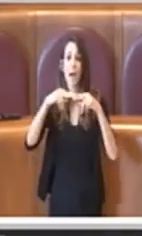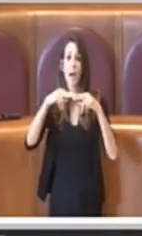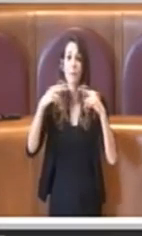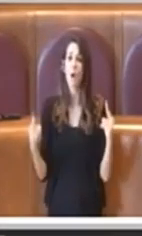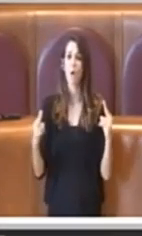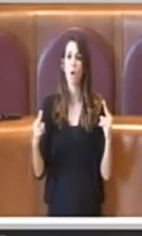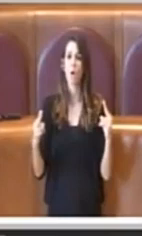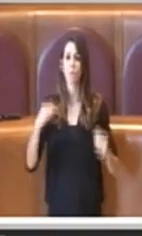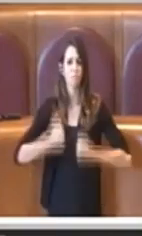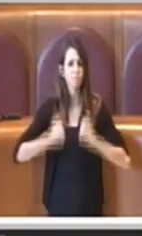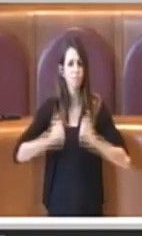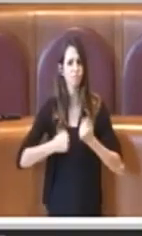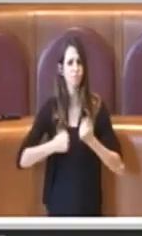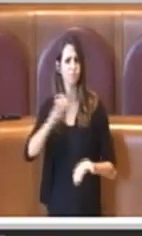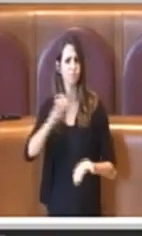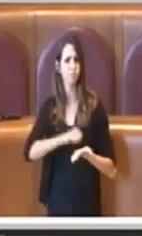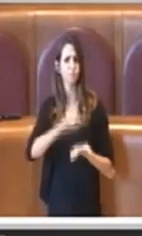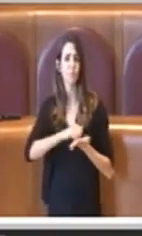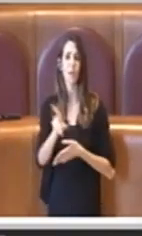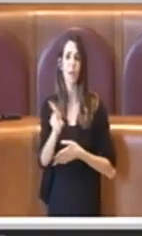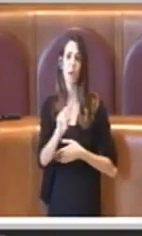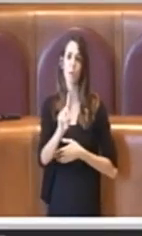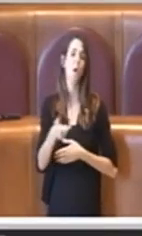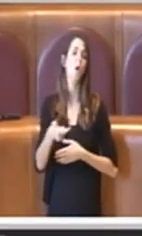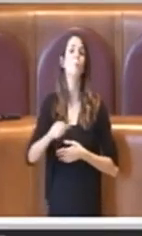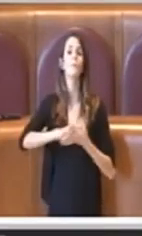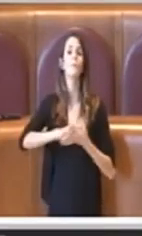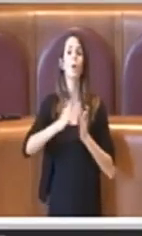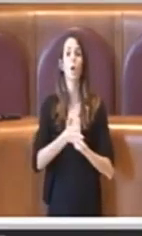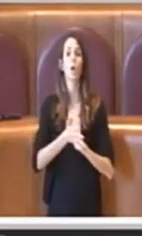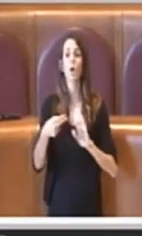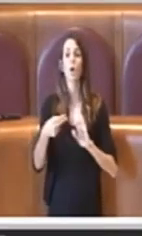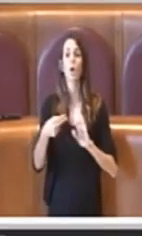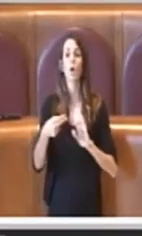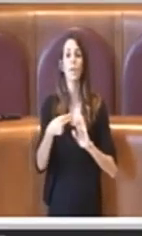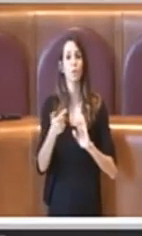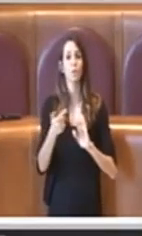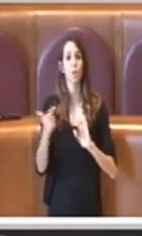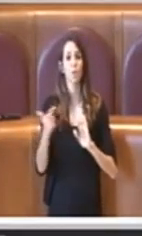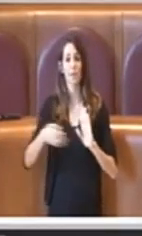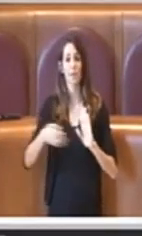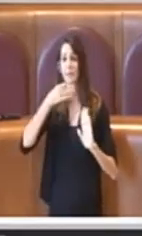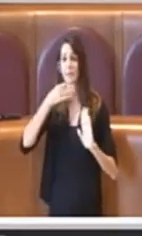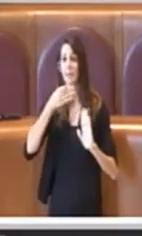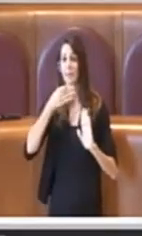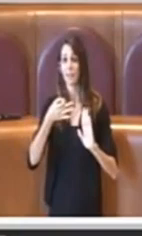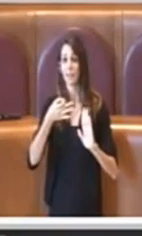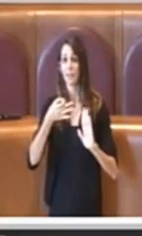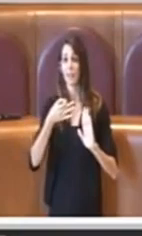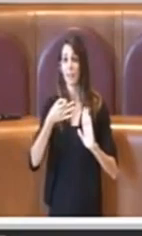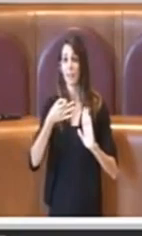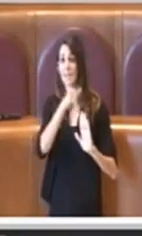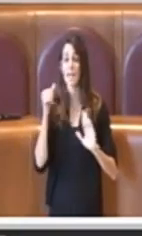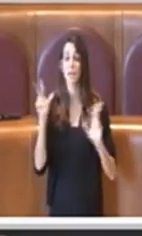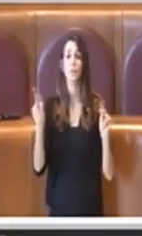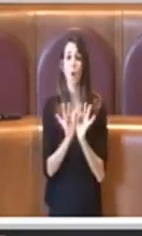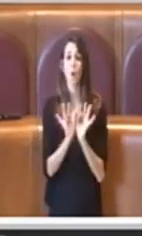non è mai stato inserito nella Convenzione quindi nessuno lo realizzerà mai, a meno di nuovi accordi.